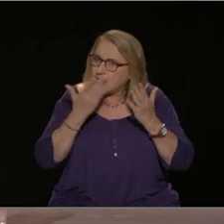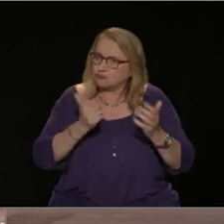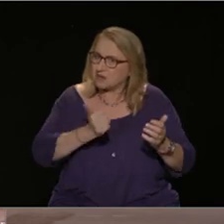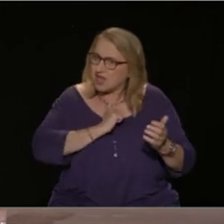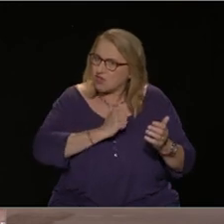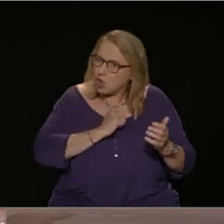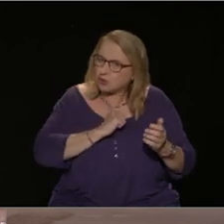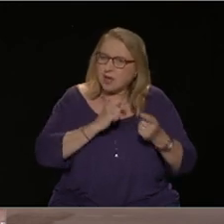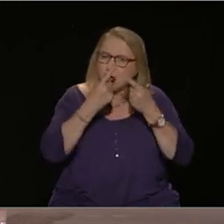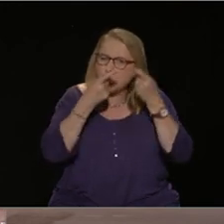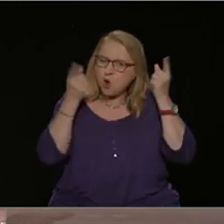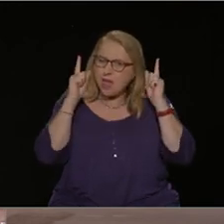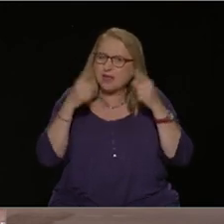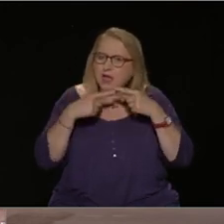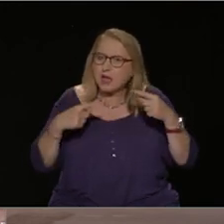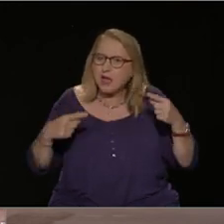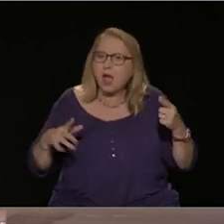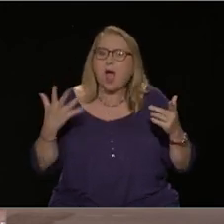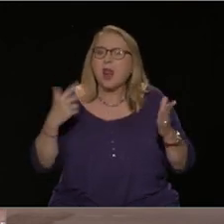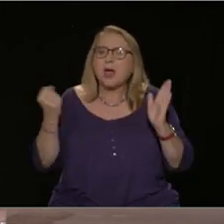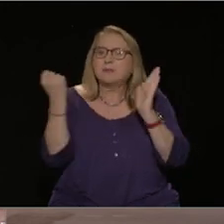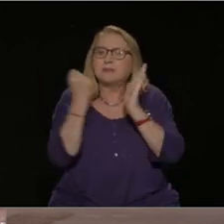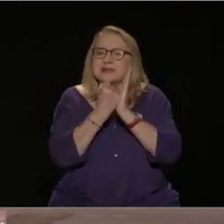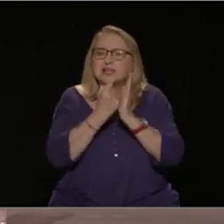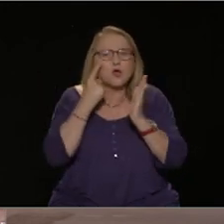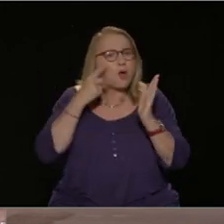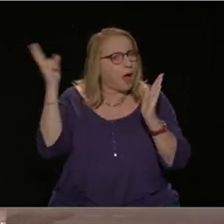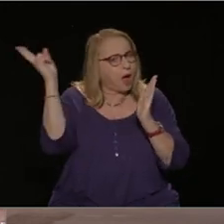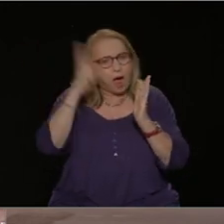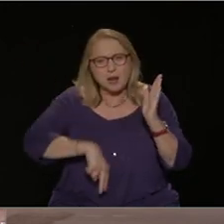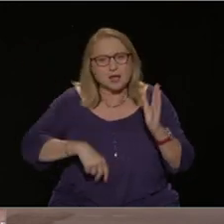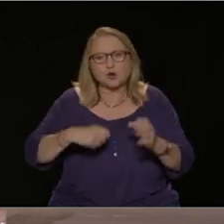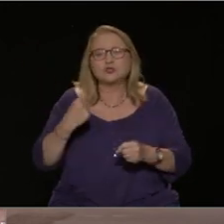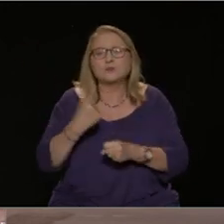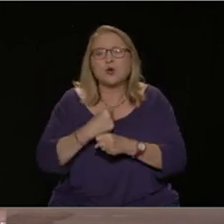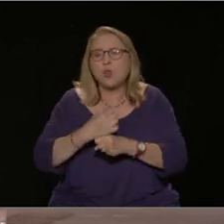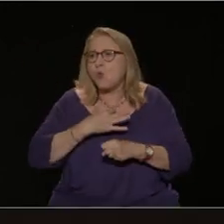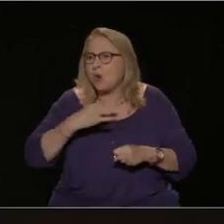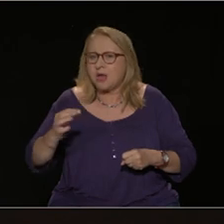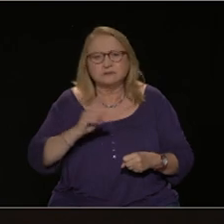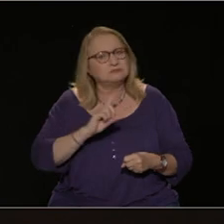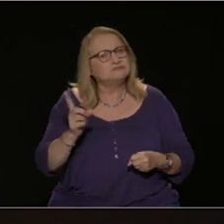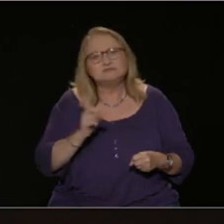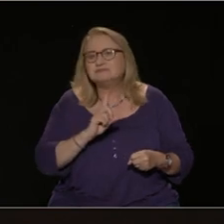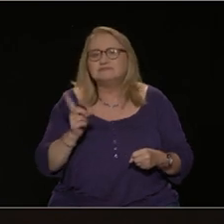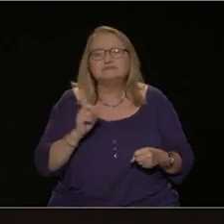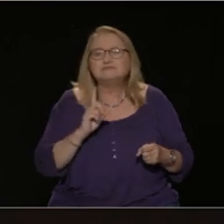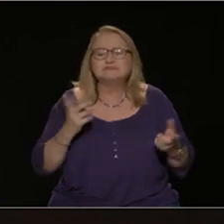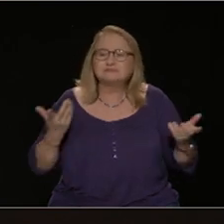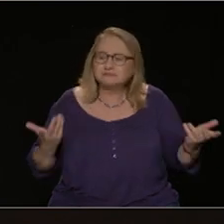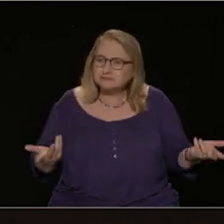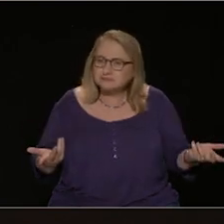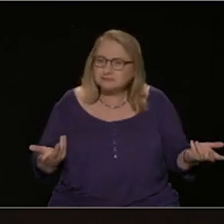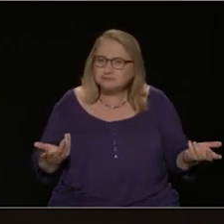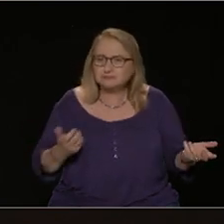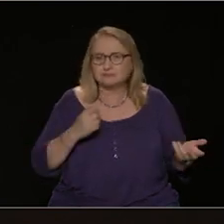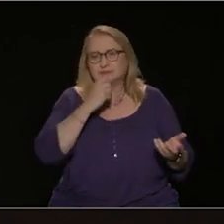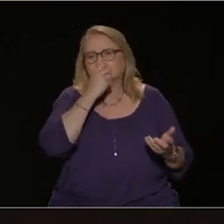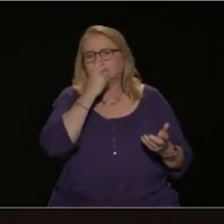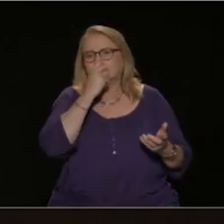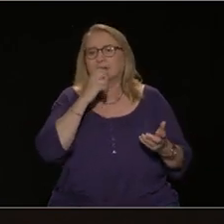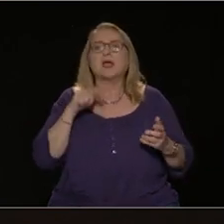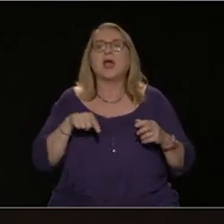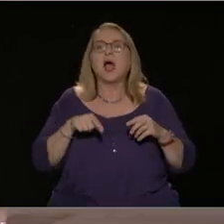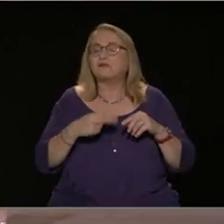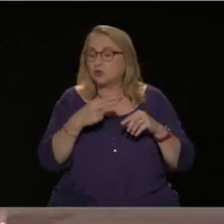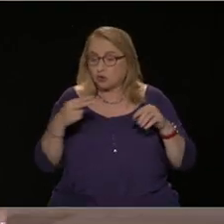έρμεα μίας υπερεκμετάλλευσης κτλ. Αυτό το πρόβλημα της παιδείας, για να το γενικεύσω λίγο, αποτυπώνει